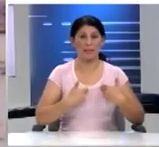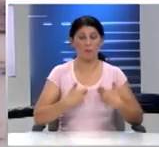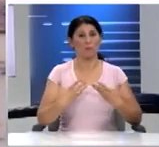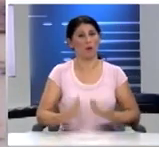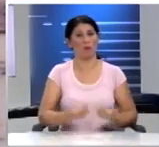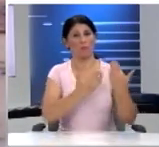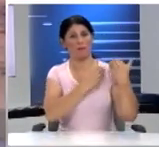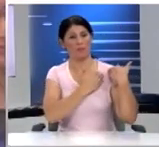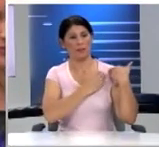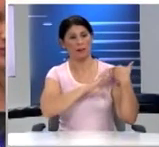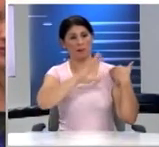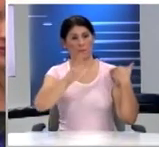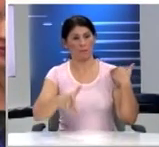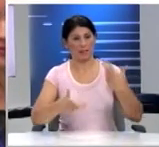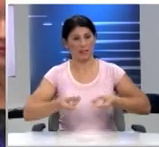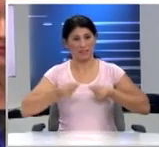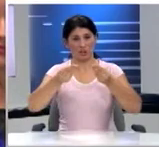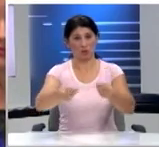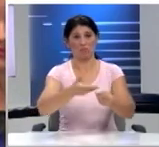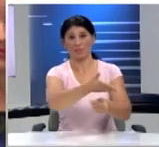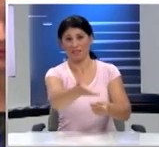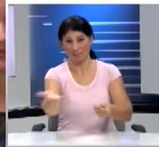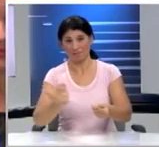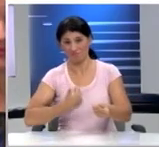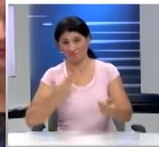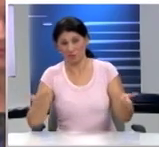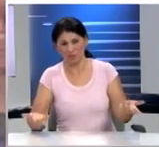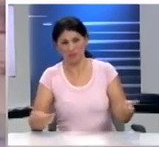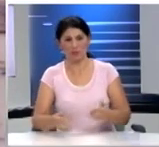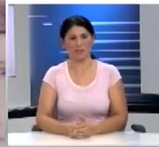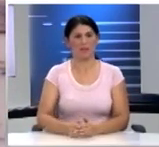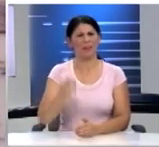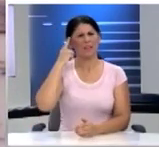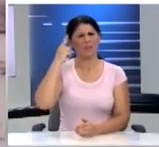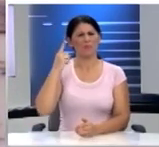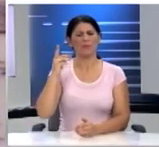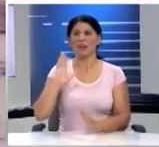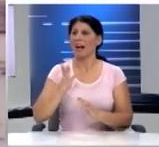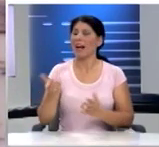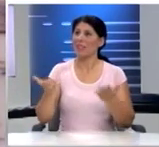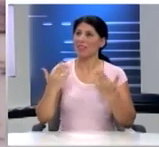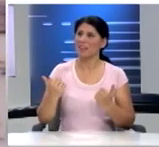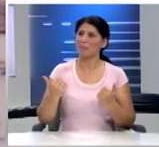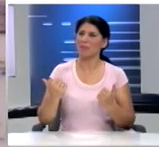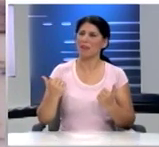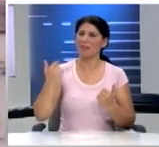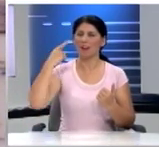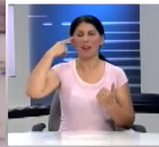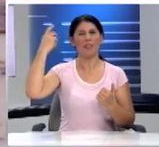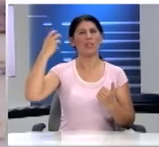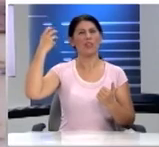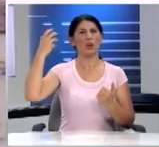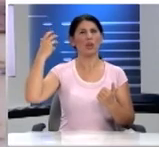ευθύνες μέχρι να τις αναλάβετε εσείς νομίζω πως δεν υπάρχει ιδιωδέστερη μορφή αντίληψης πολιτικής